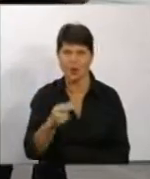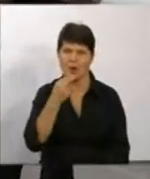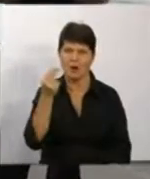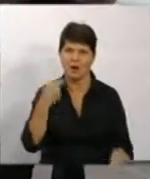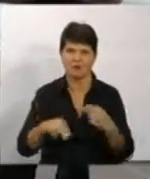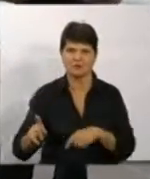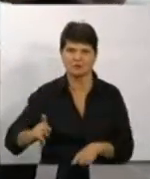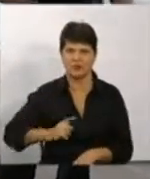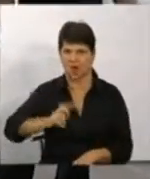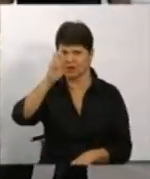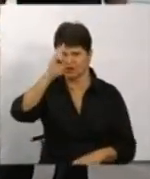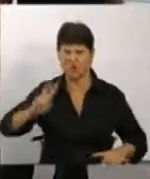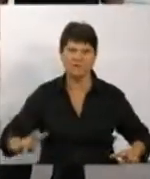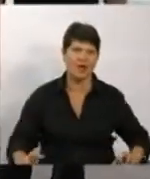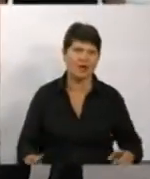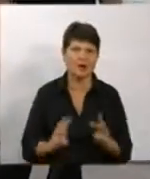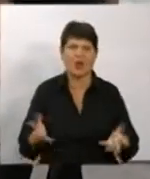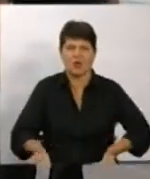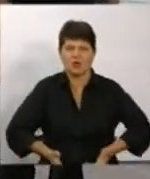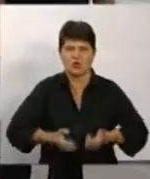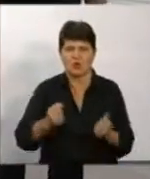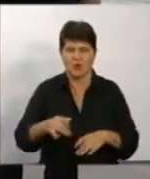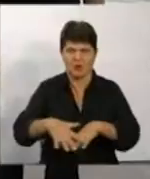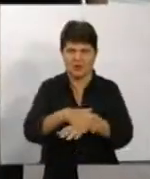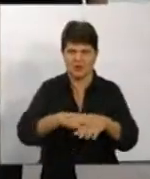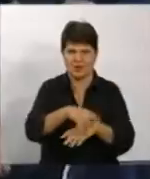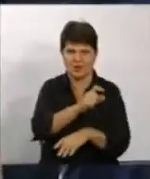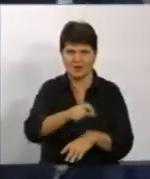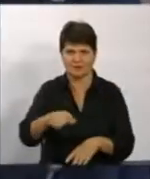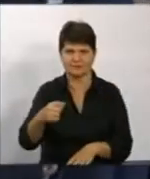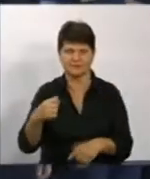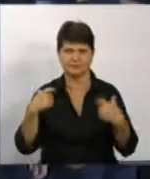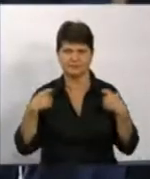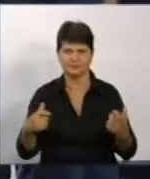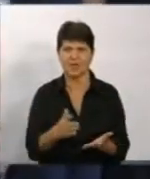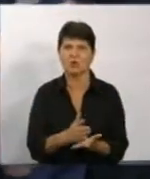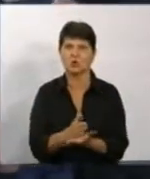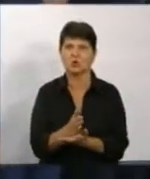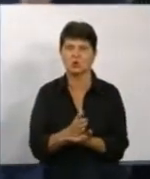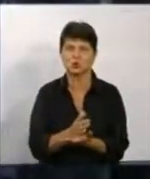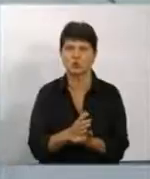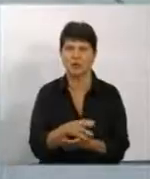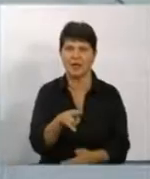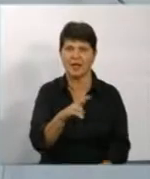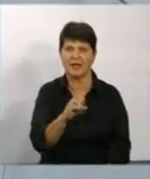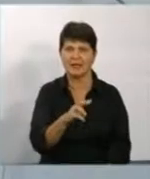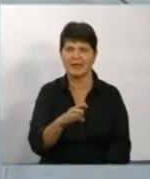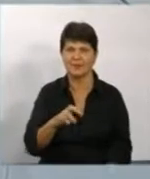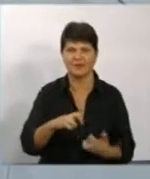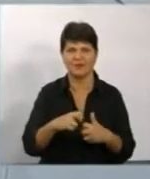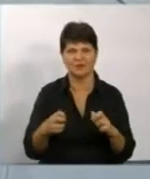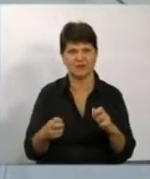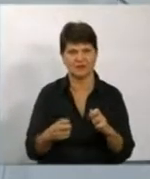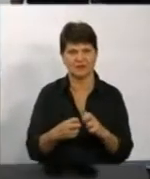караулу державної пожежно-рятувальної частини з охорони населених пунктів» переміг лейтенант служби цивільного захисту Іван Тимінський, Івано-Франківська